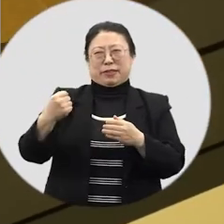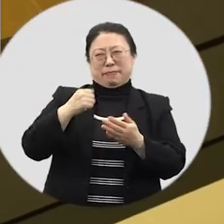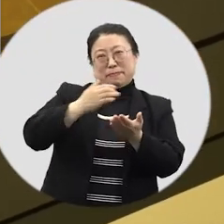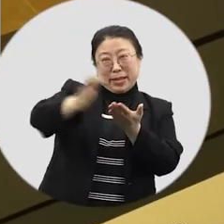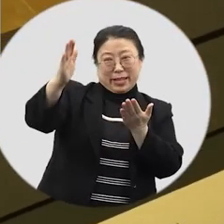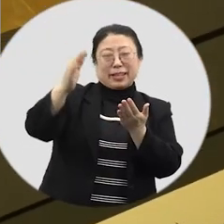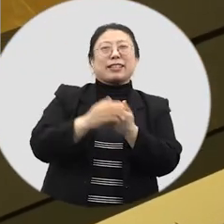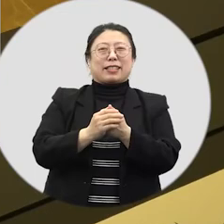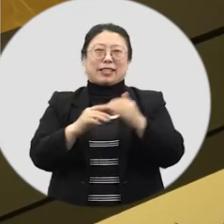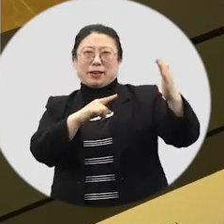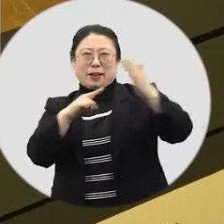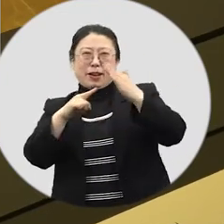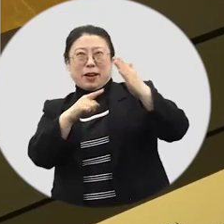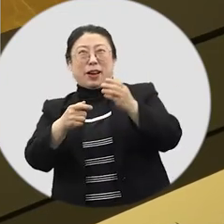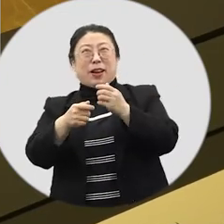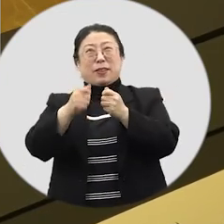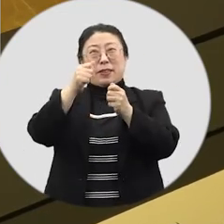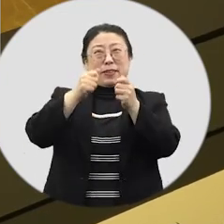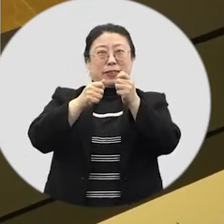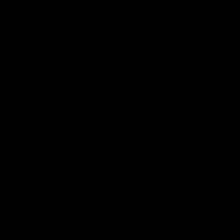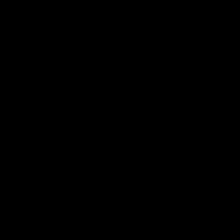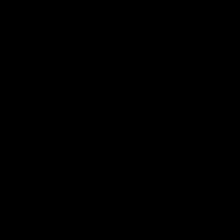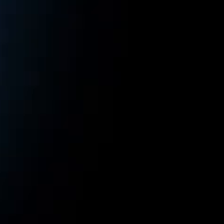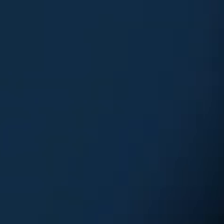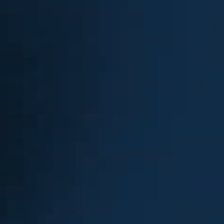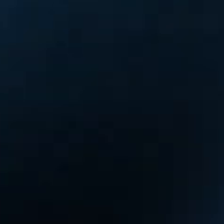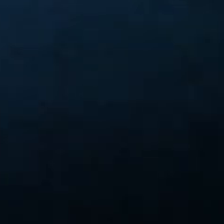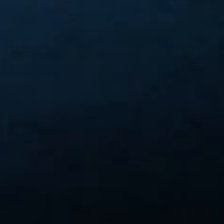날려보는다는 의미를 가진 연날리기 등이 있어요.